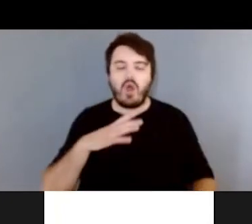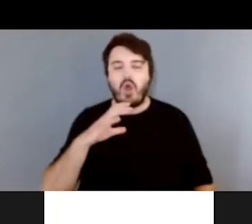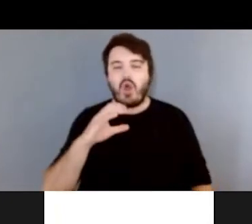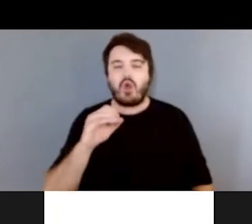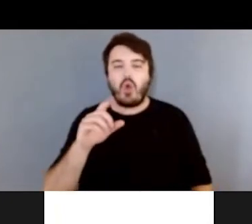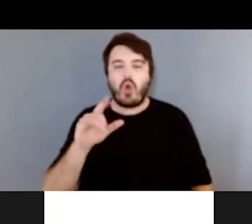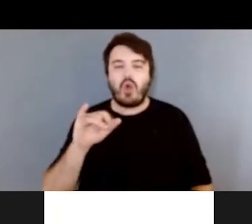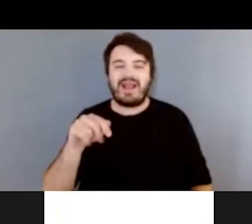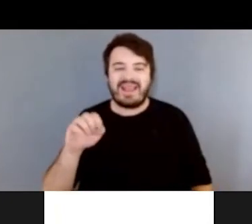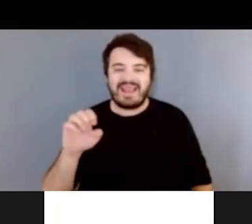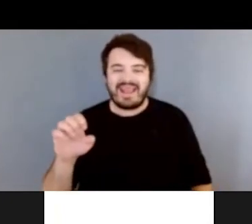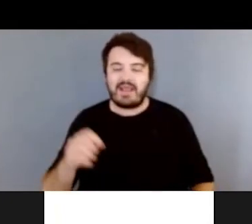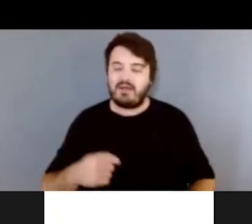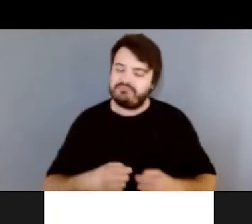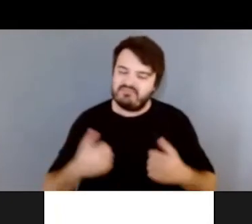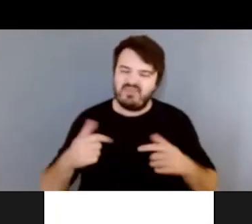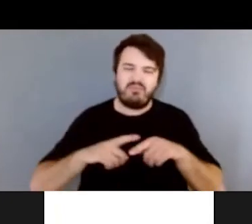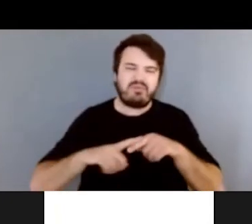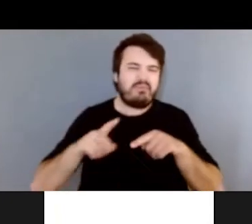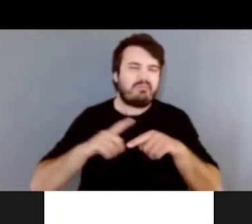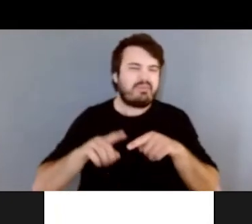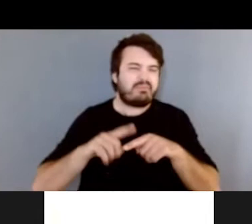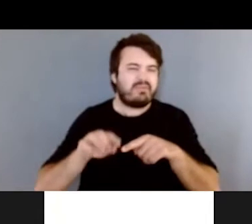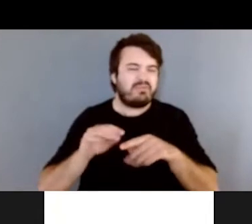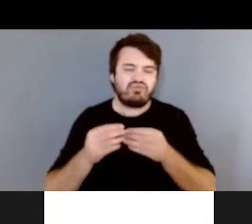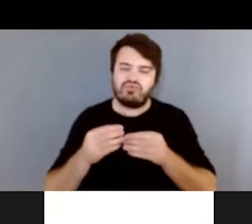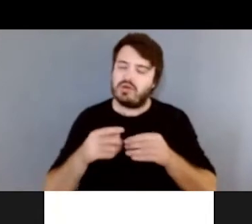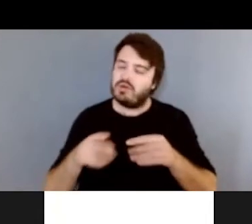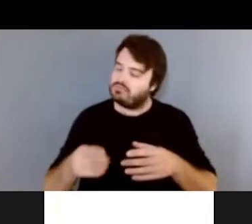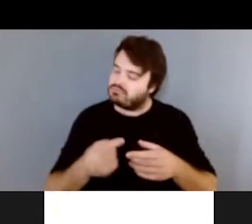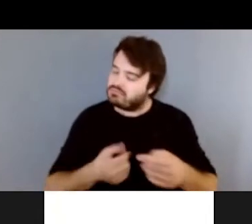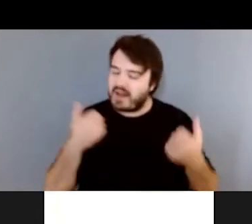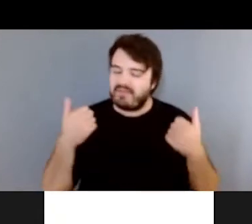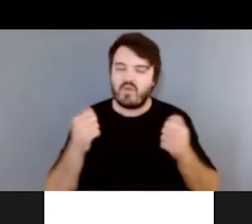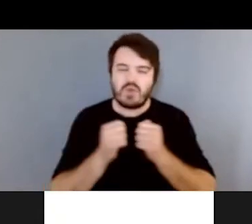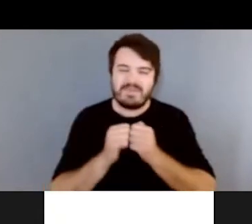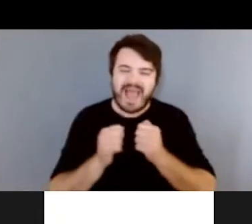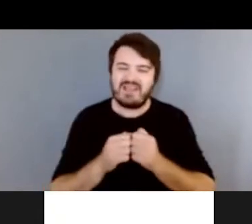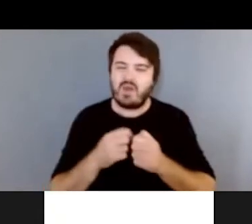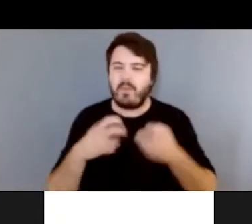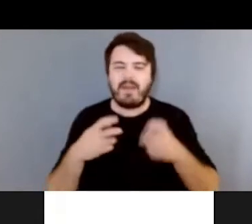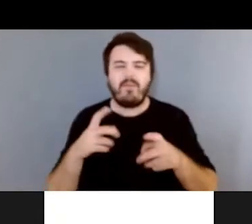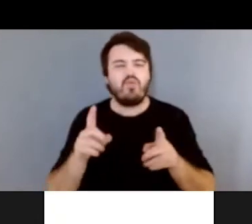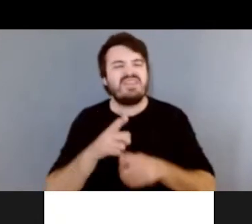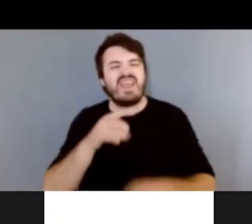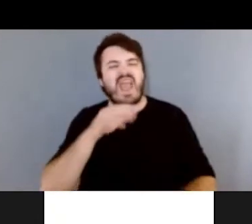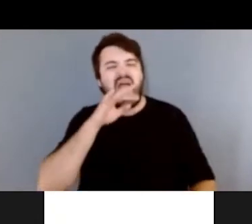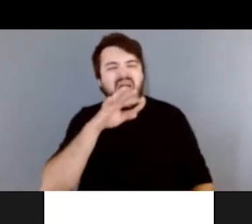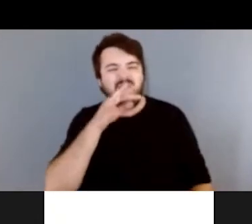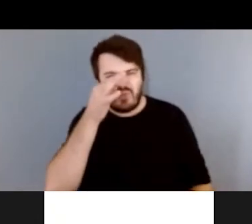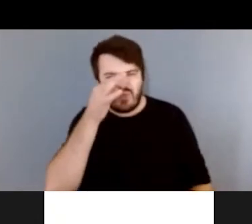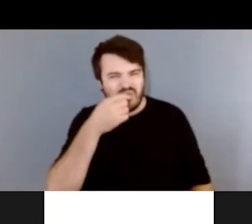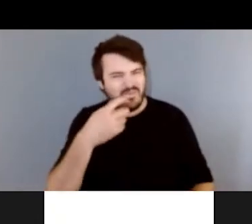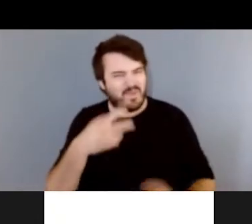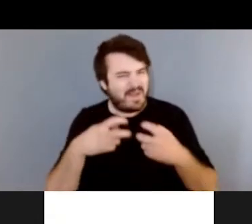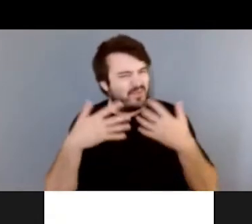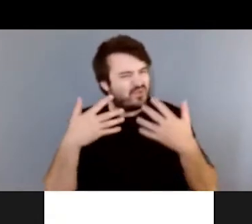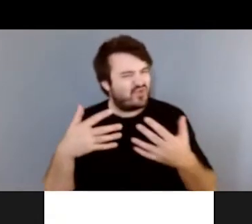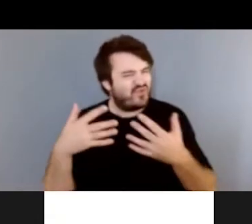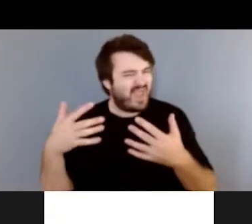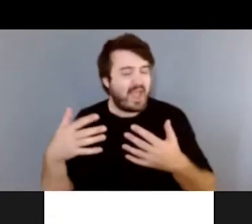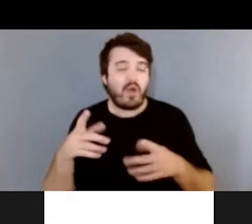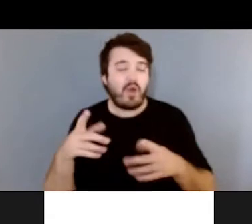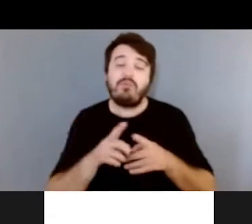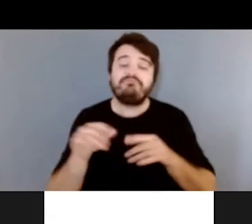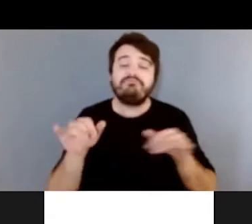des flatulences.'est une plante qui aide beaucoup quand il y a des problèmes d'haleine, de mauvaise haleine, comme quand on mange de l